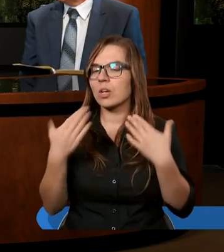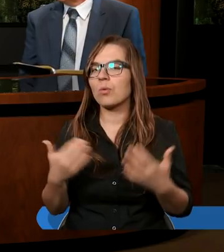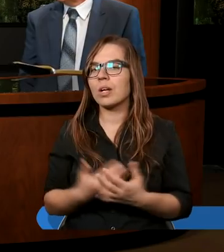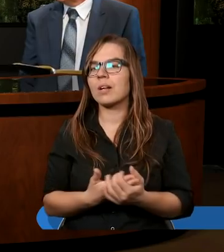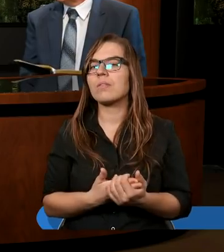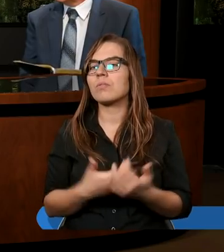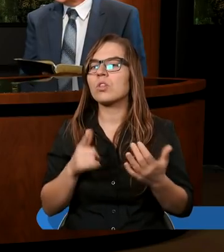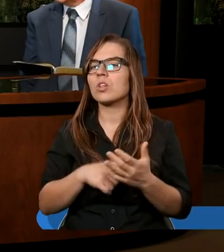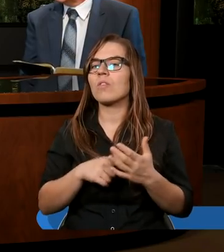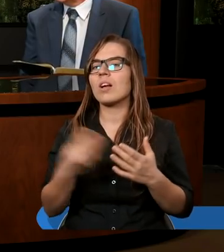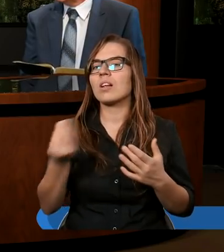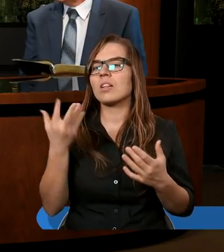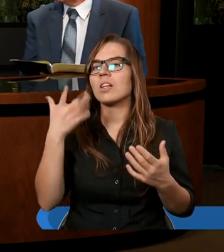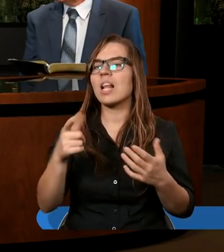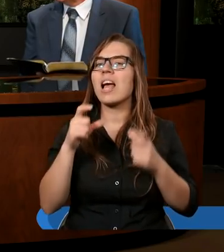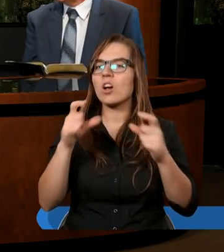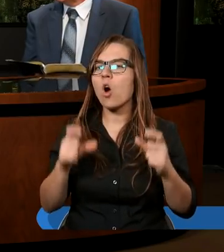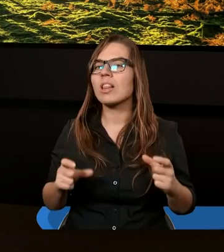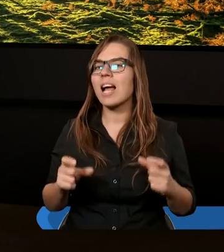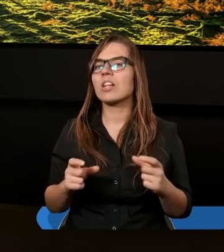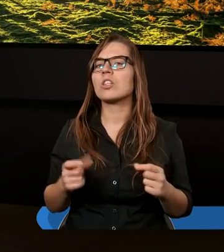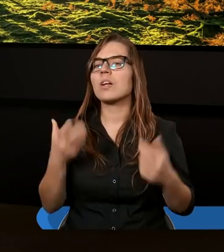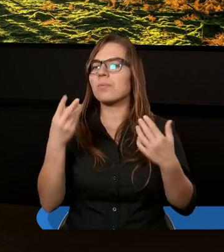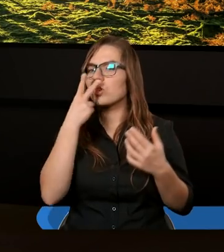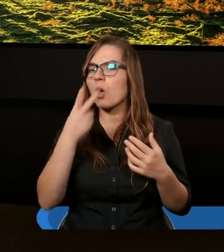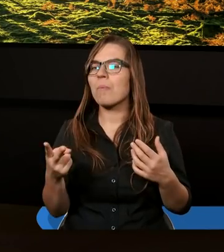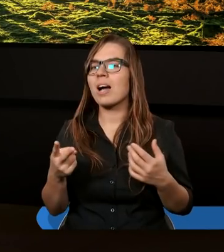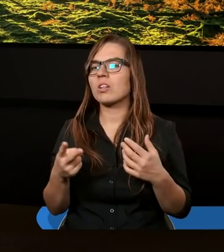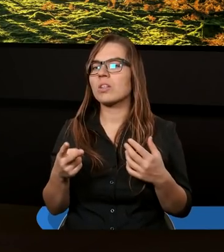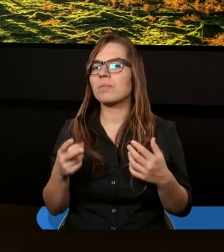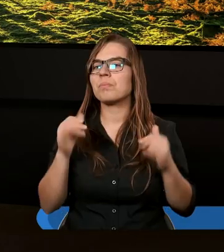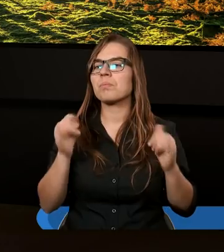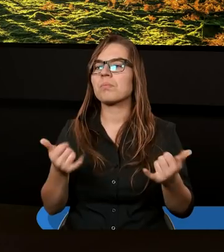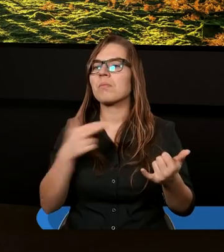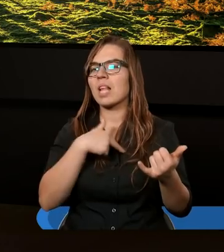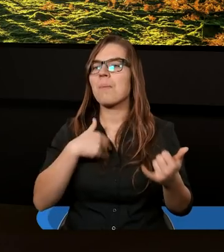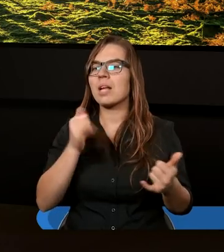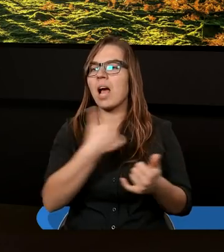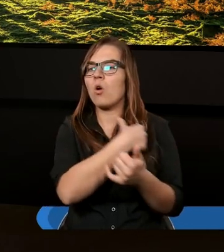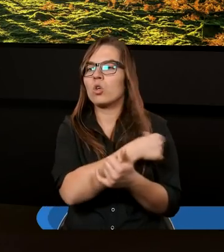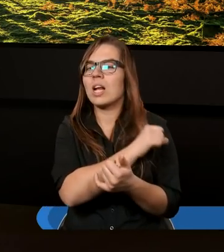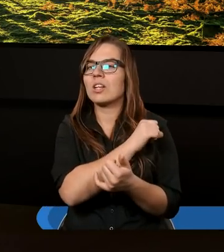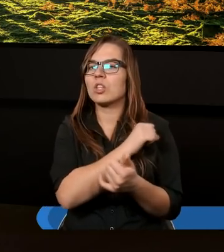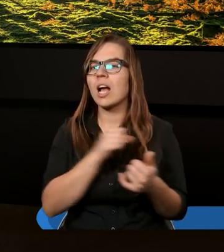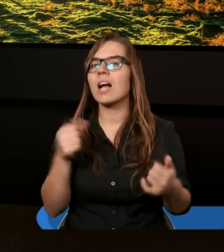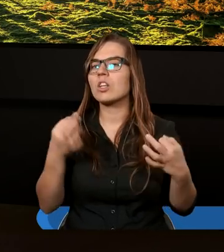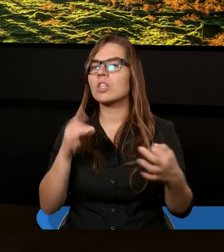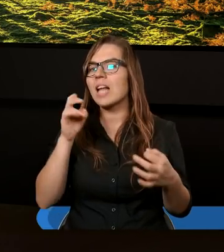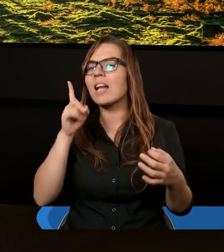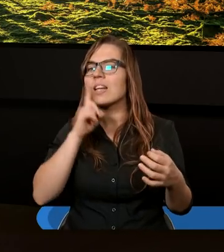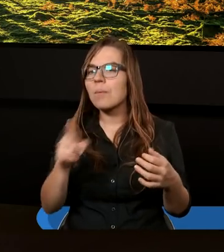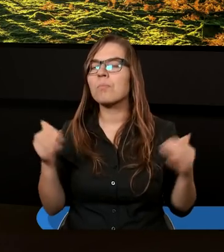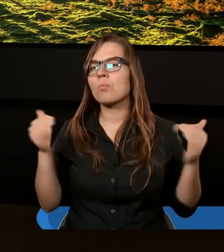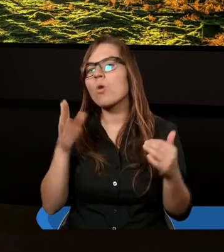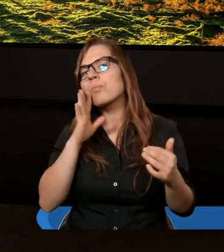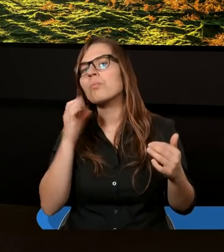No właśnie jeszcze może w tym kontekście zobaczcie, jak my jako chrześcijanie dzisiaj tak naprawdę